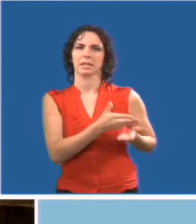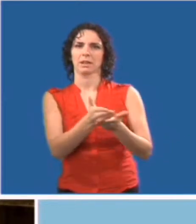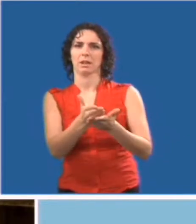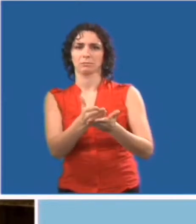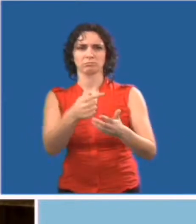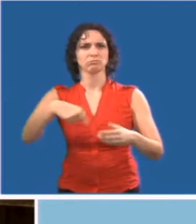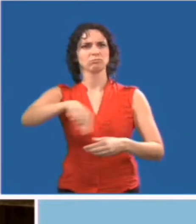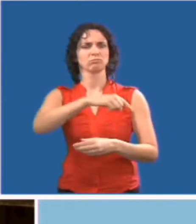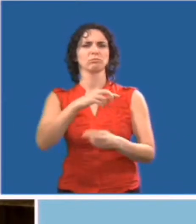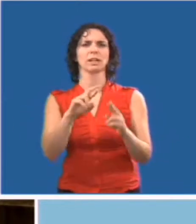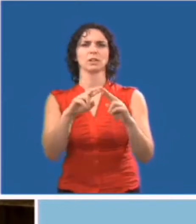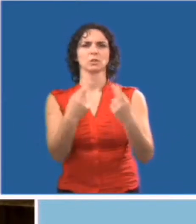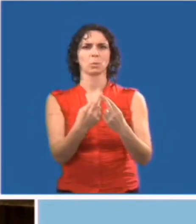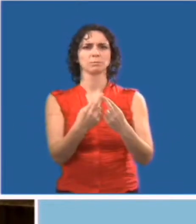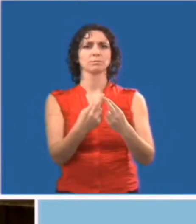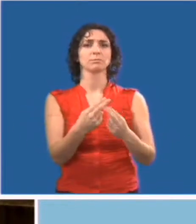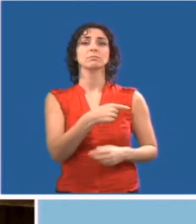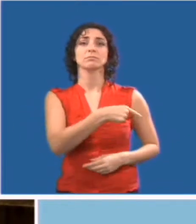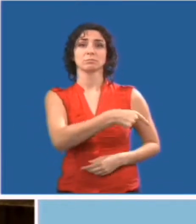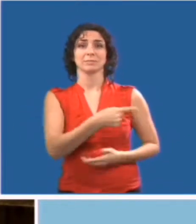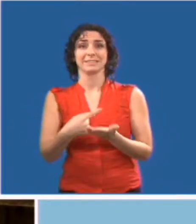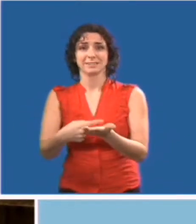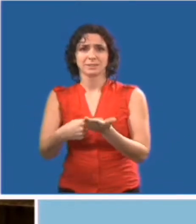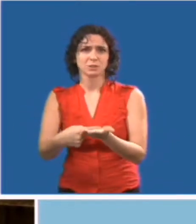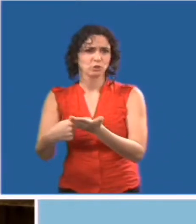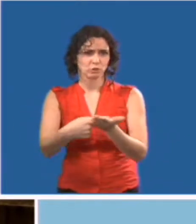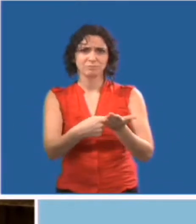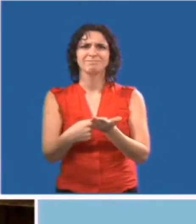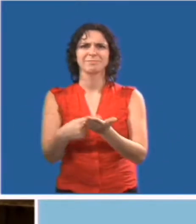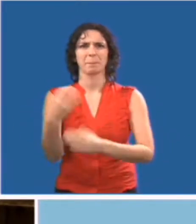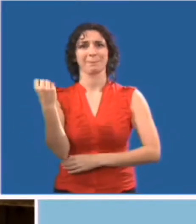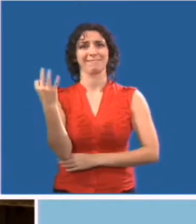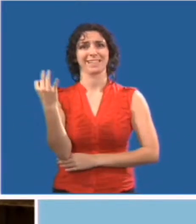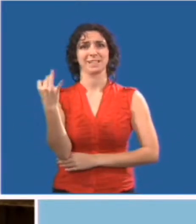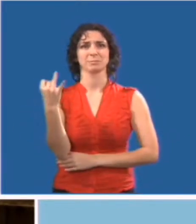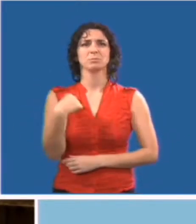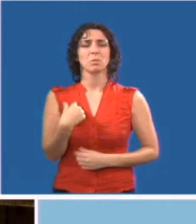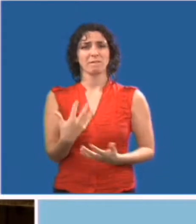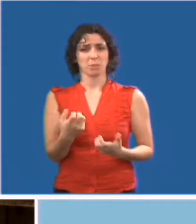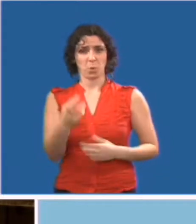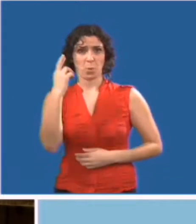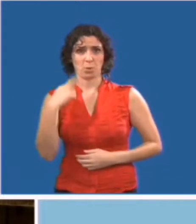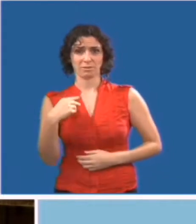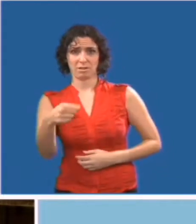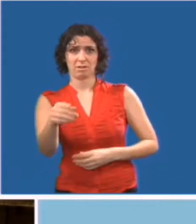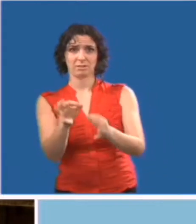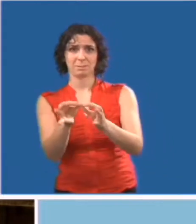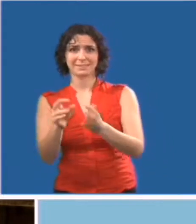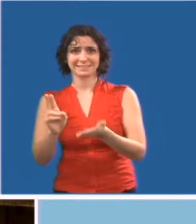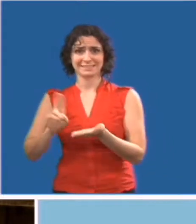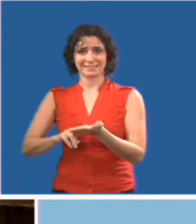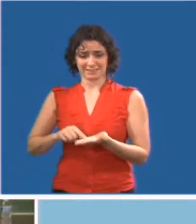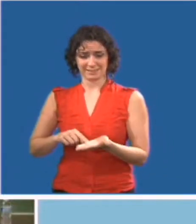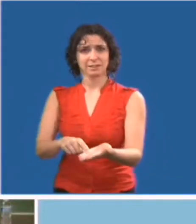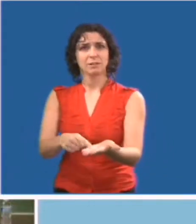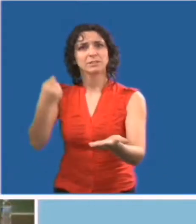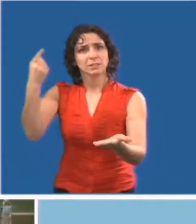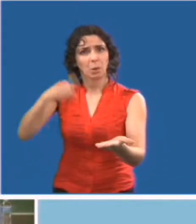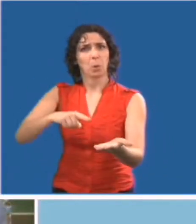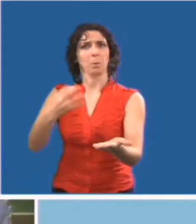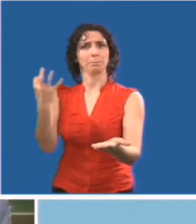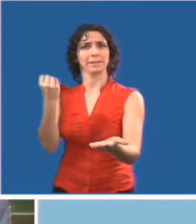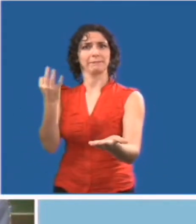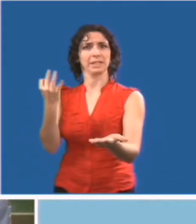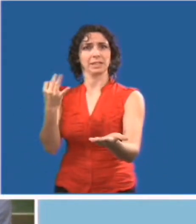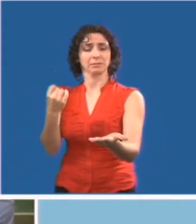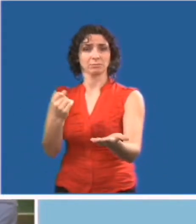sujets confidentiels au sujet de Jennifer, je demanderais que Rhonda, votre interprète, signe notre entente de confidentialité avant de commencer.